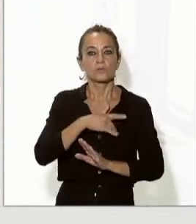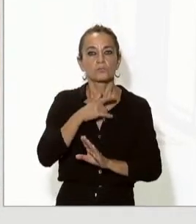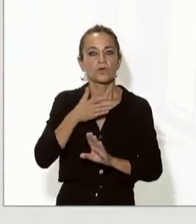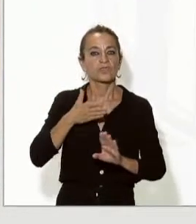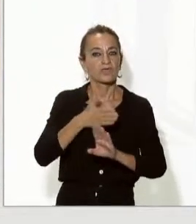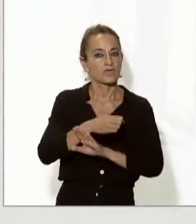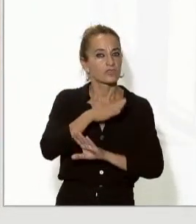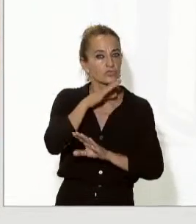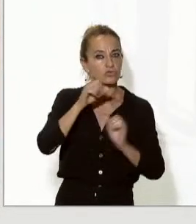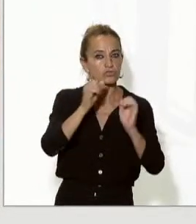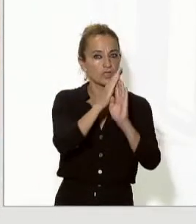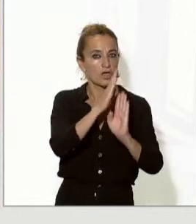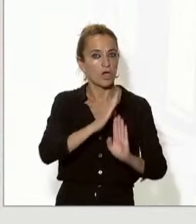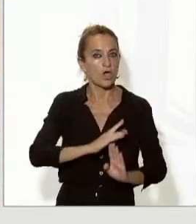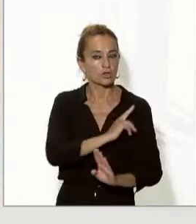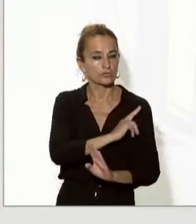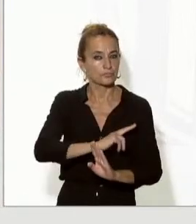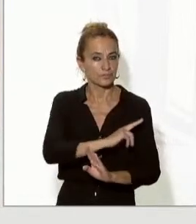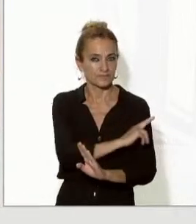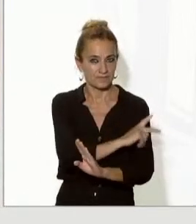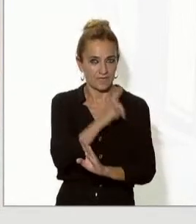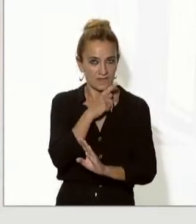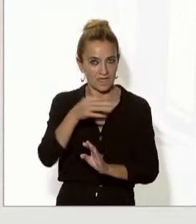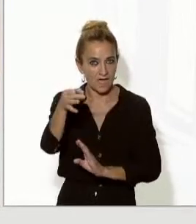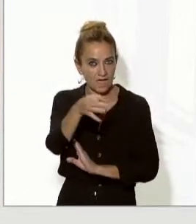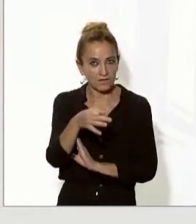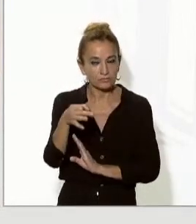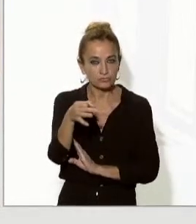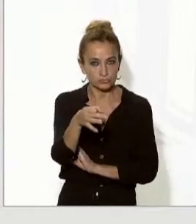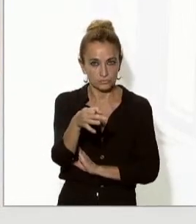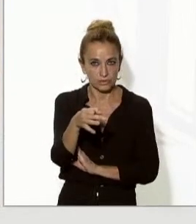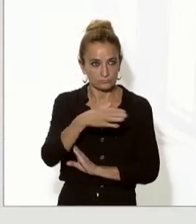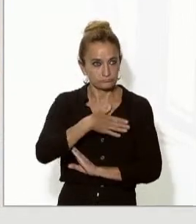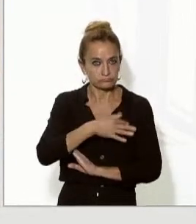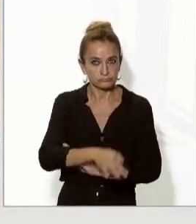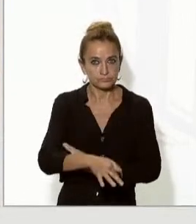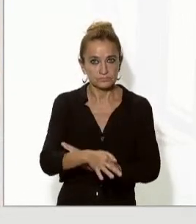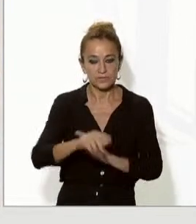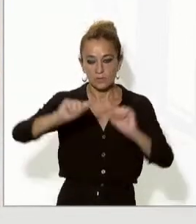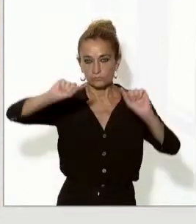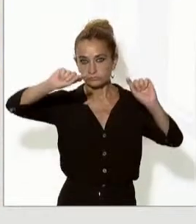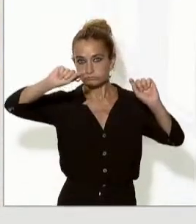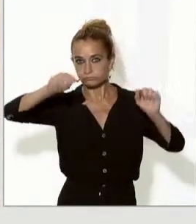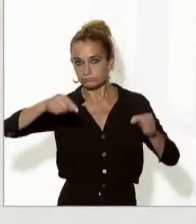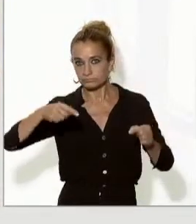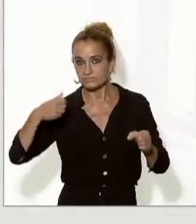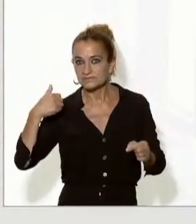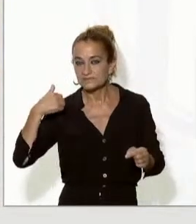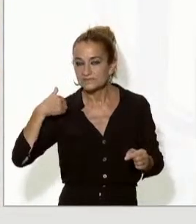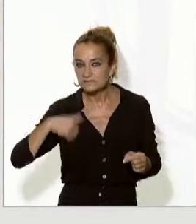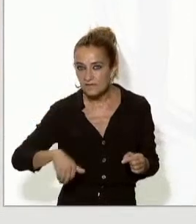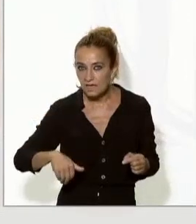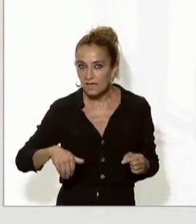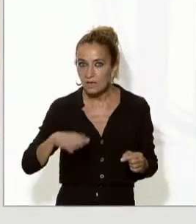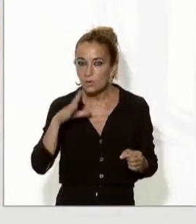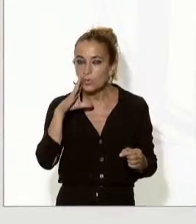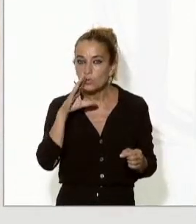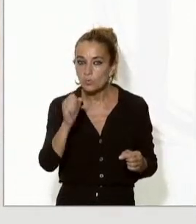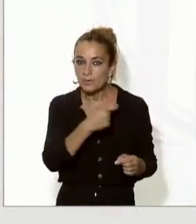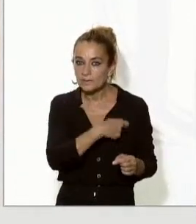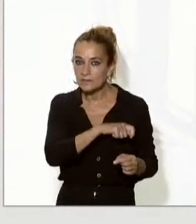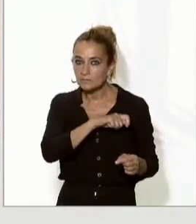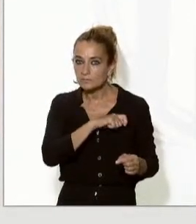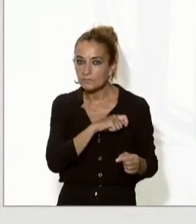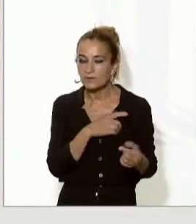instal·lacions sanitàries d'Andorra. No sé què és el que falta ara un cop es té el conveni sanitari signat amb el govern espanyol que és